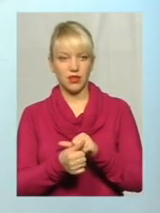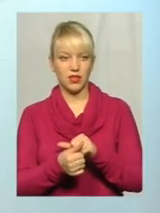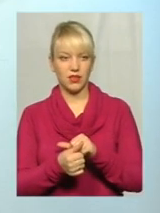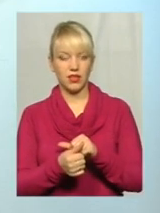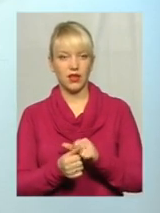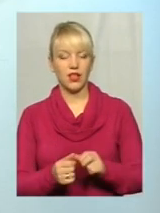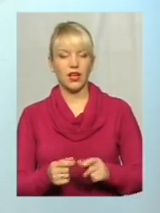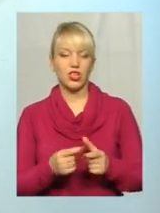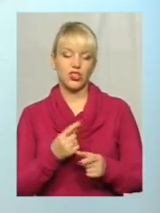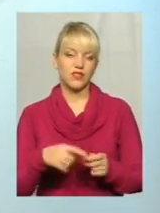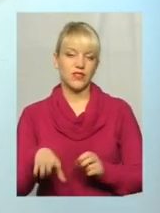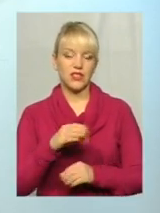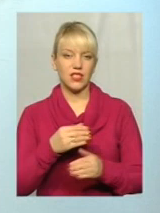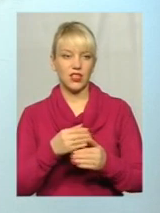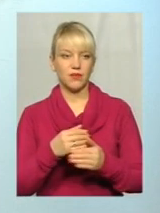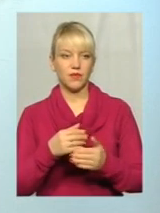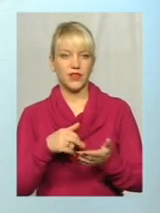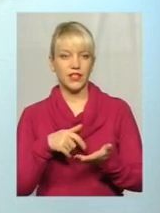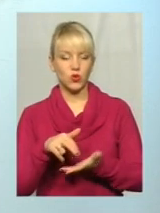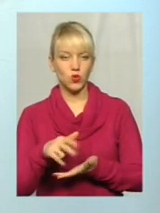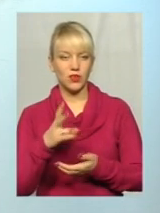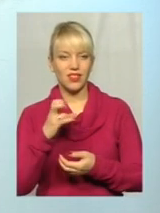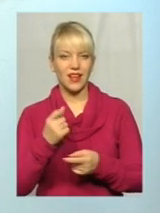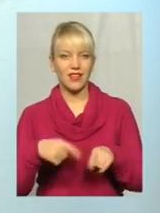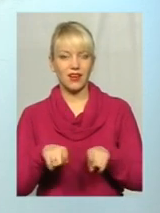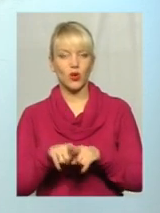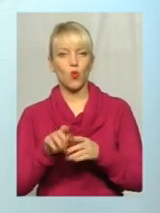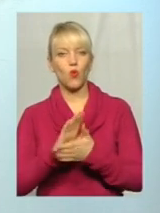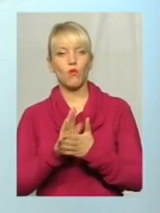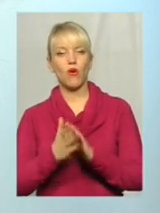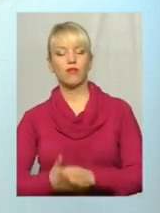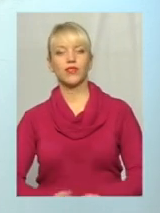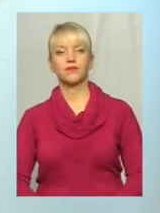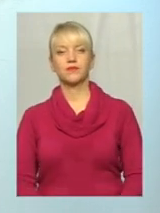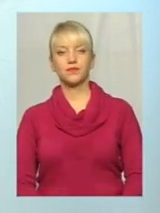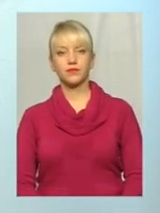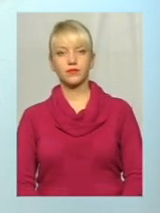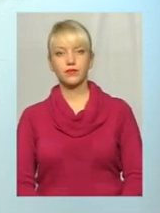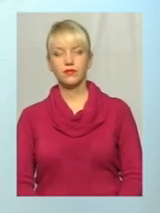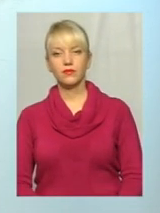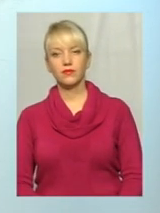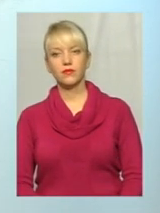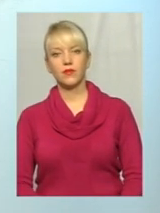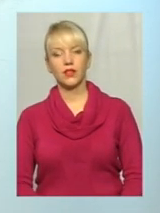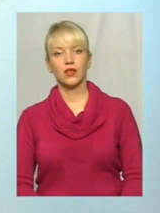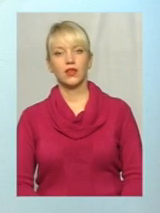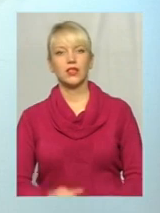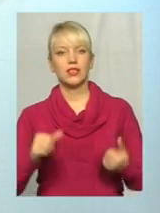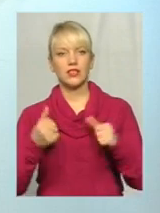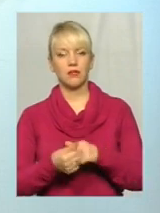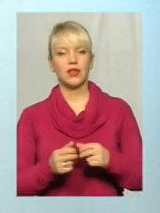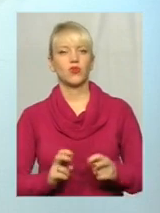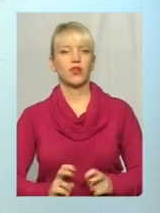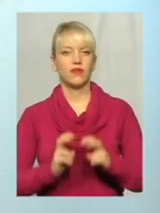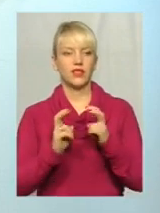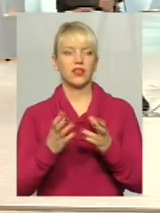Чи всі йдуть? І хто йде насамперед на такі умови? Звернень щодо заміни ліфта по програмі співфінансування